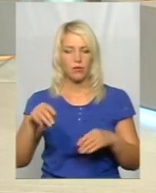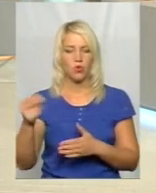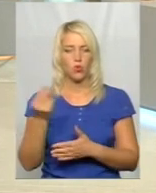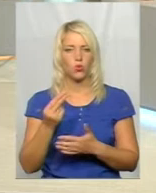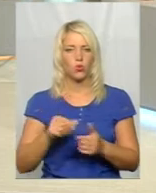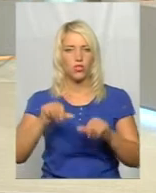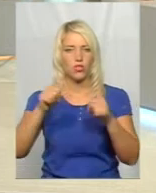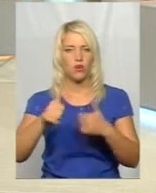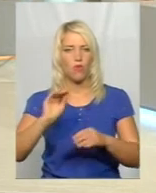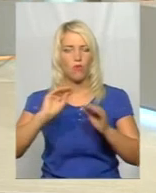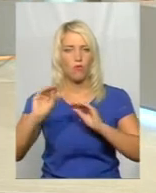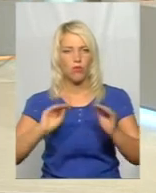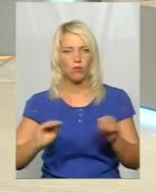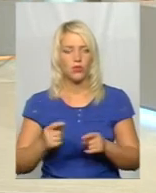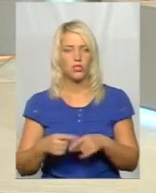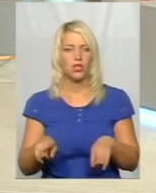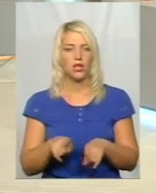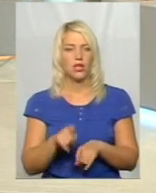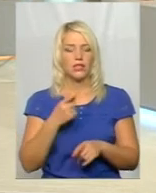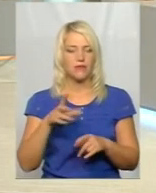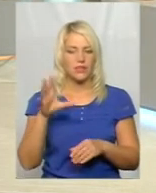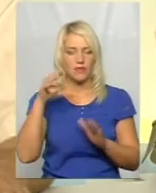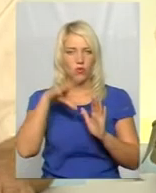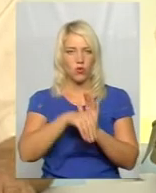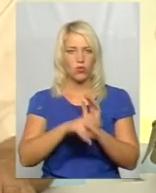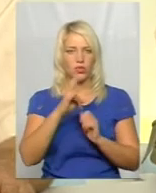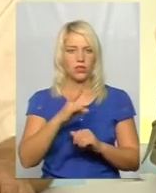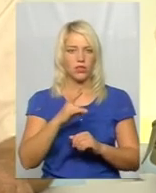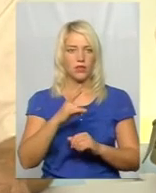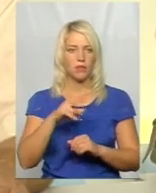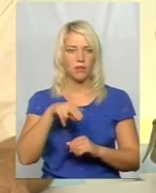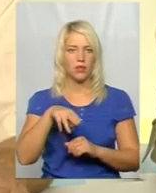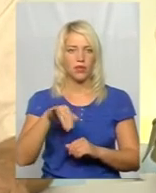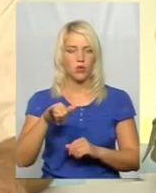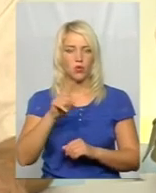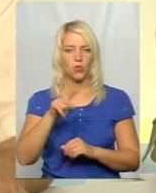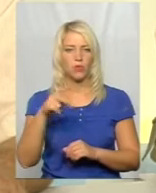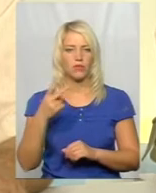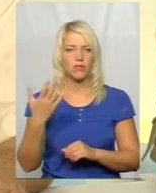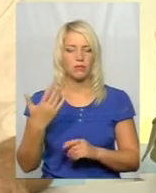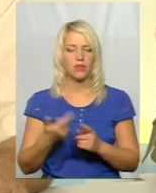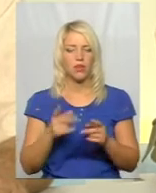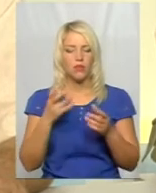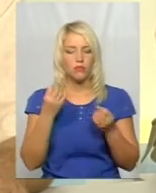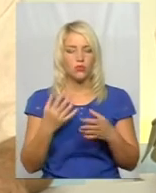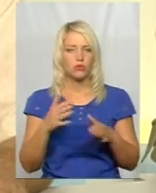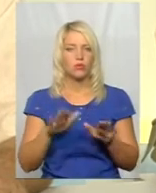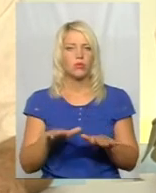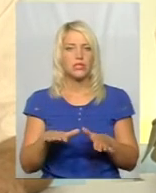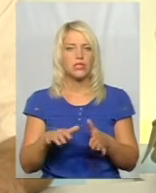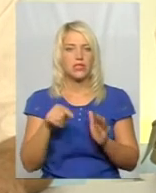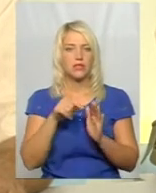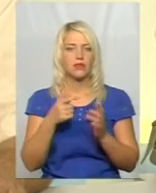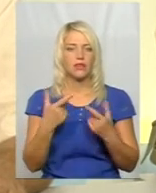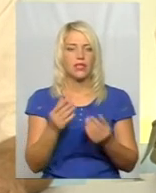стосуються і виплу номер 25. Тобто, місце розташування теж має Дуже, так, має велике значення. Це, по-перше.